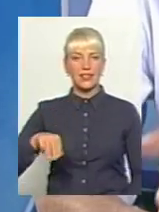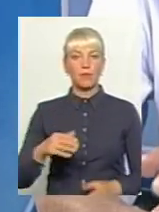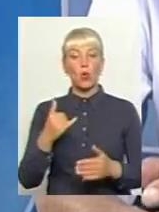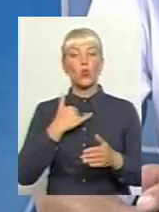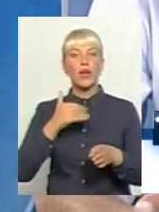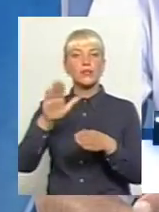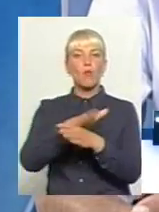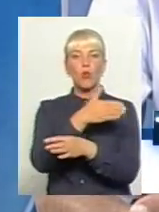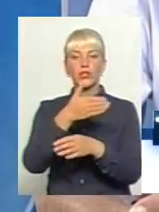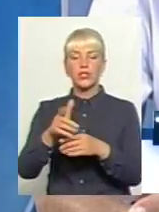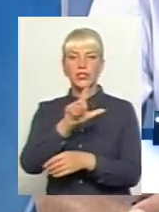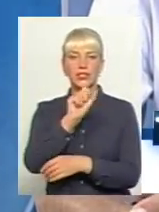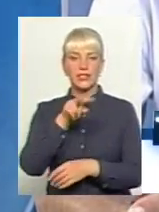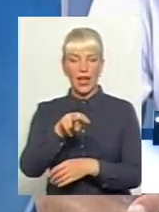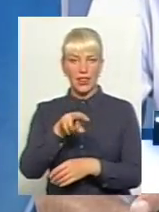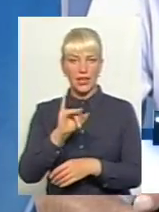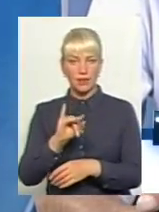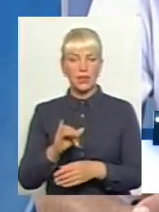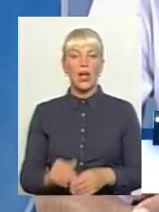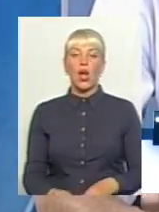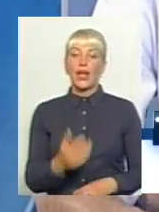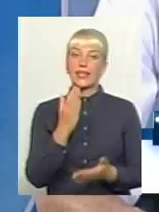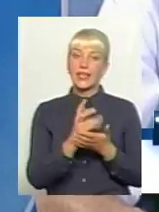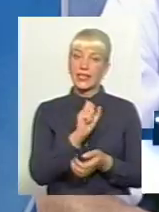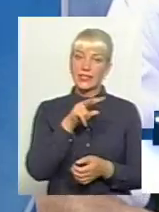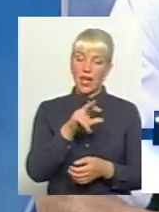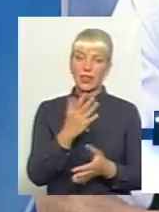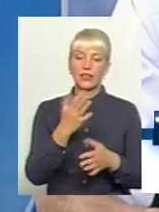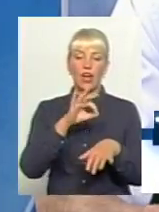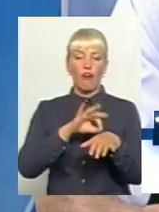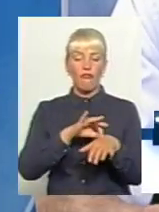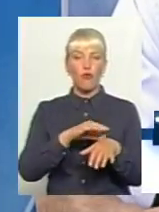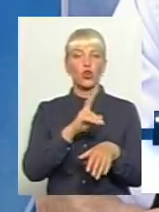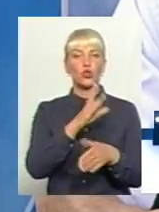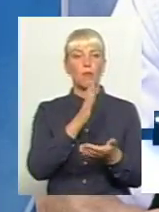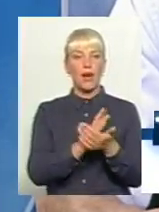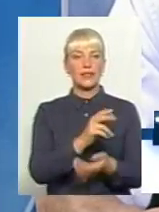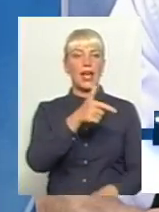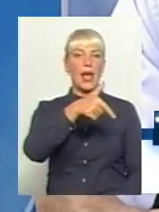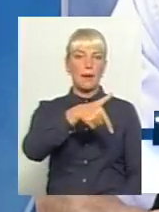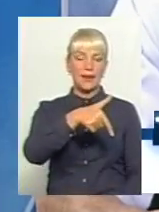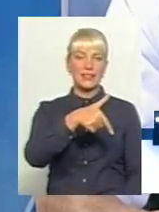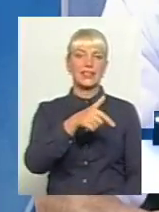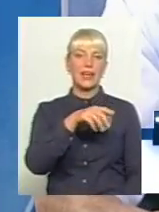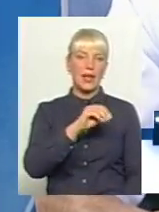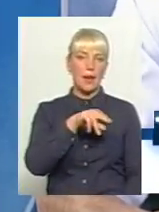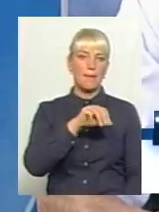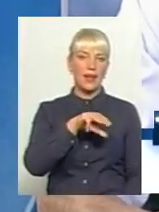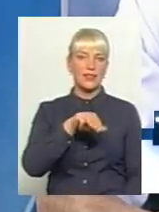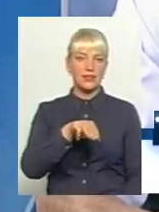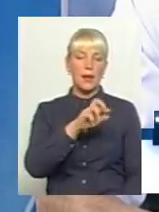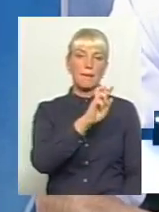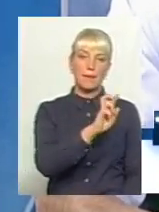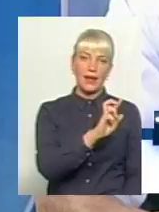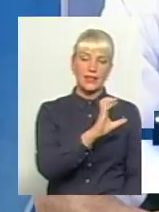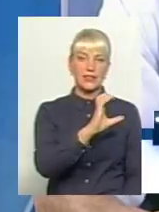де проходять діаліз хворі, які мають гепатит В або С, і є зал,